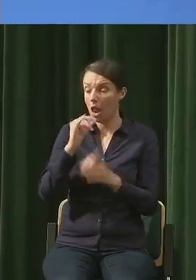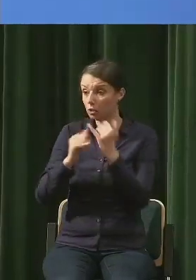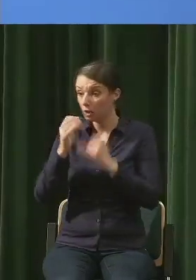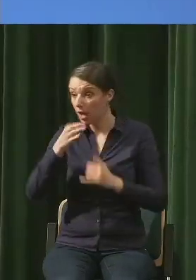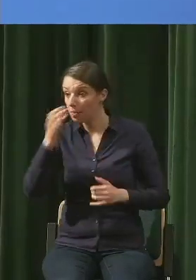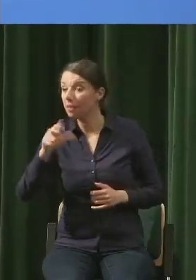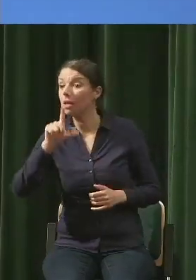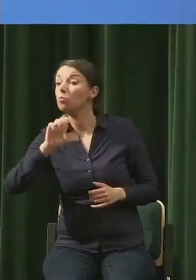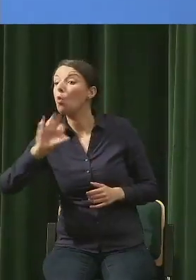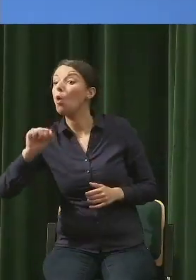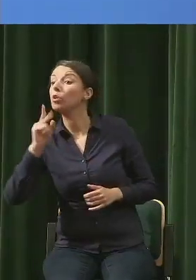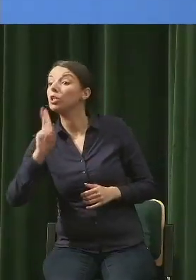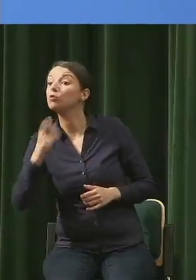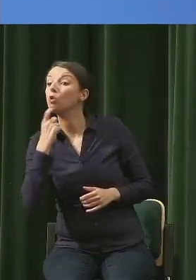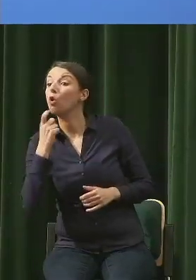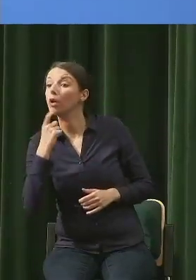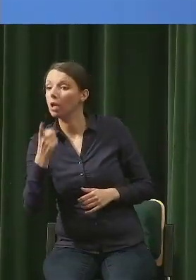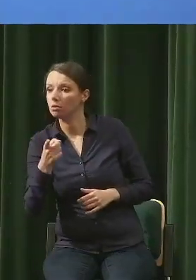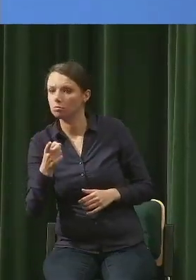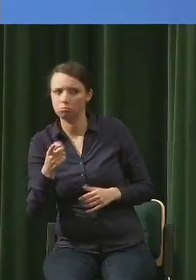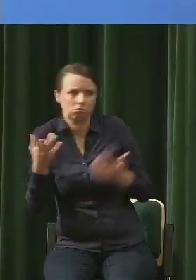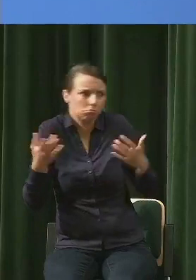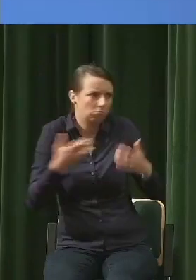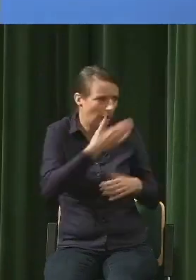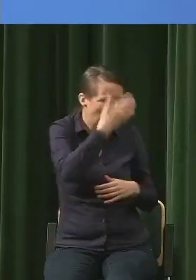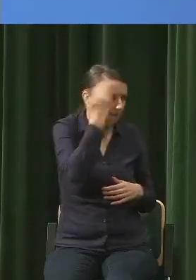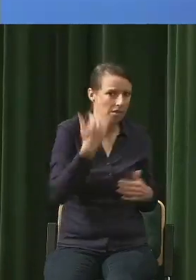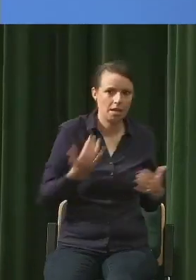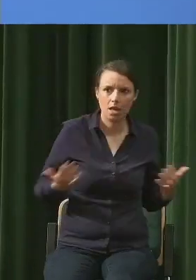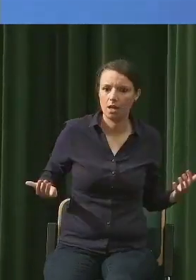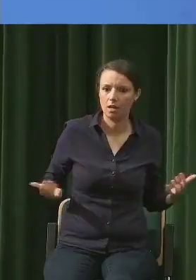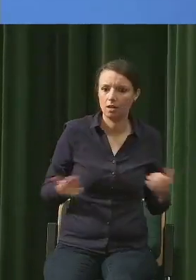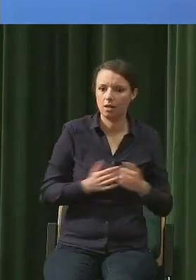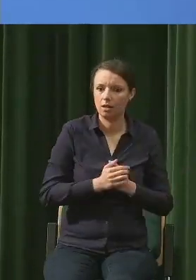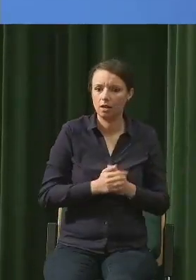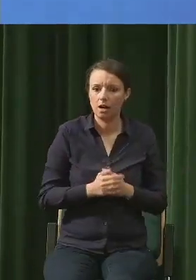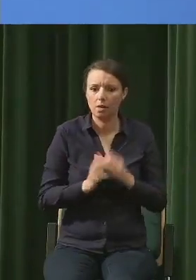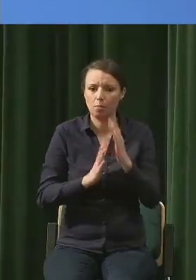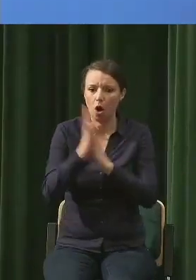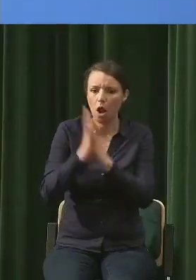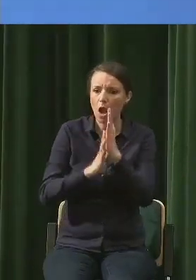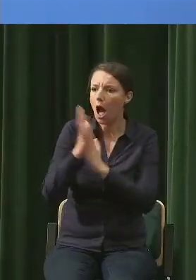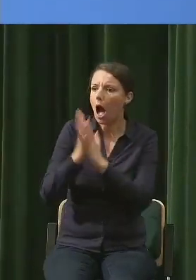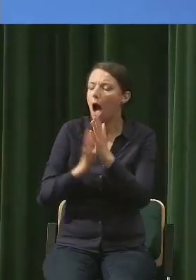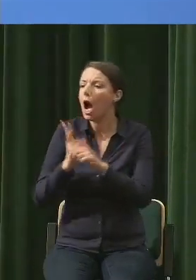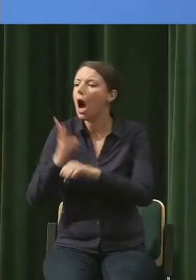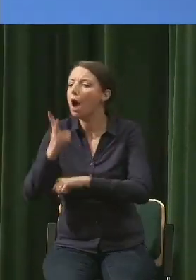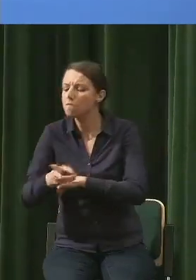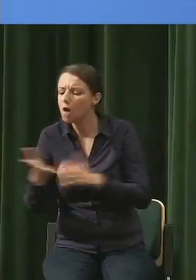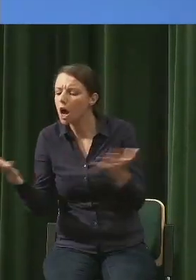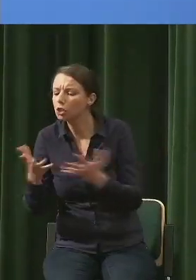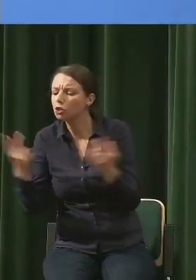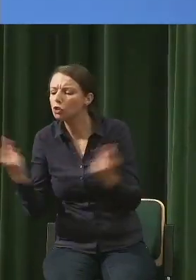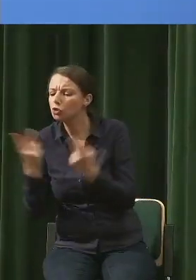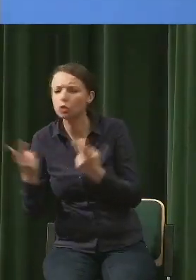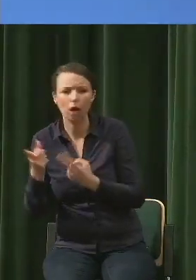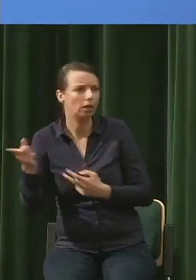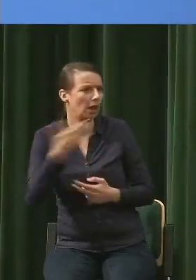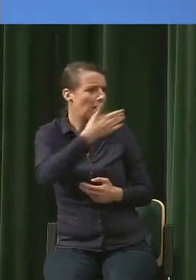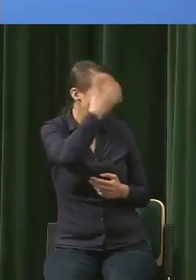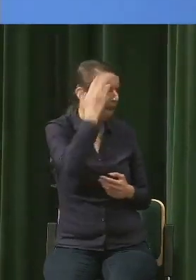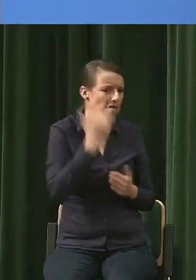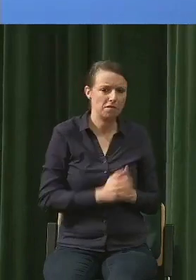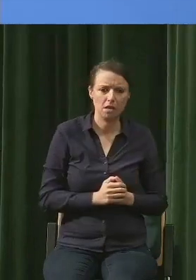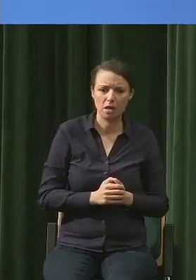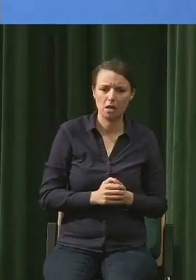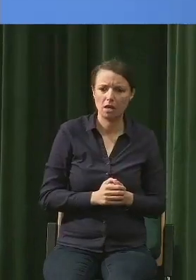lasu, one nie wiedzą, nie widzą go. Tak powiem, nie widzą, że błędne jest założenie na samym początku tej książki, że